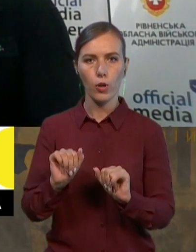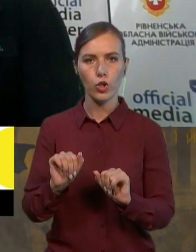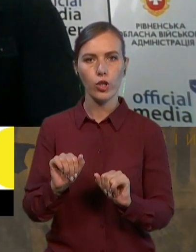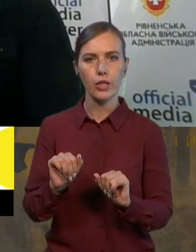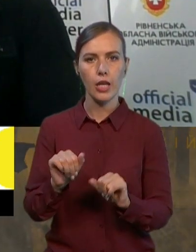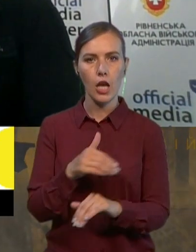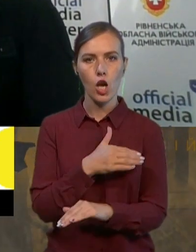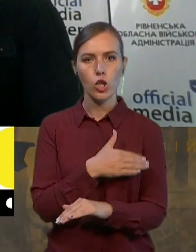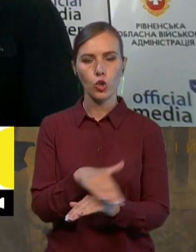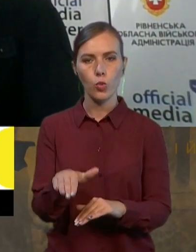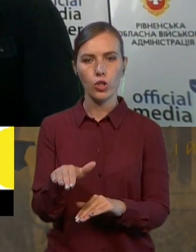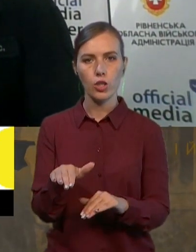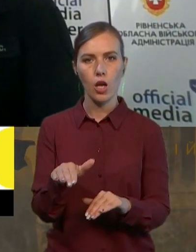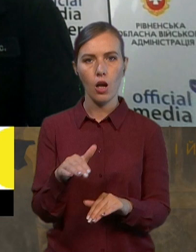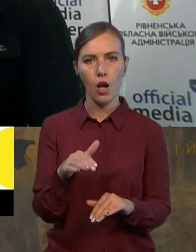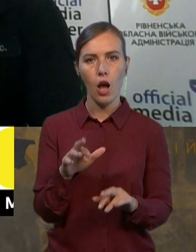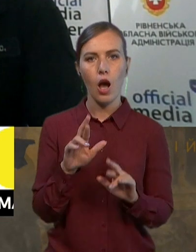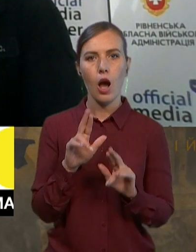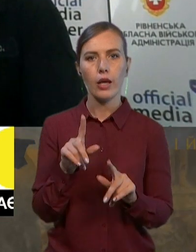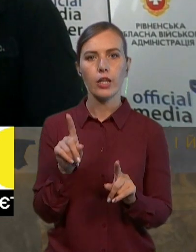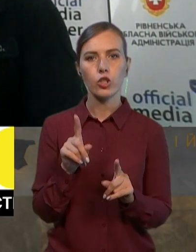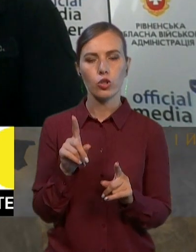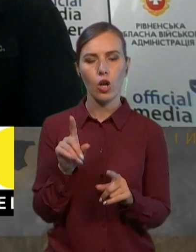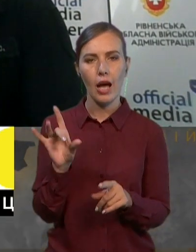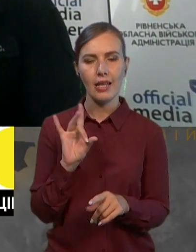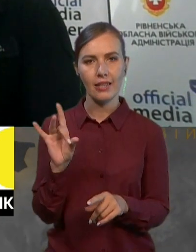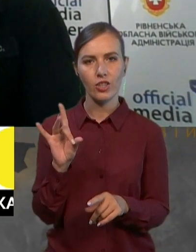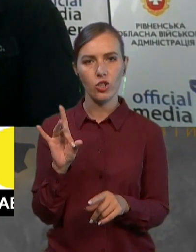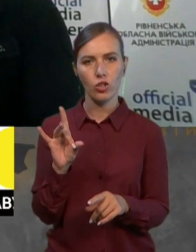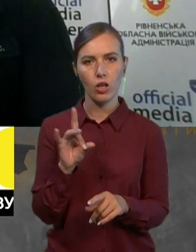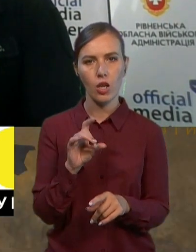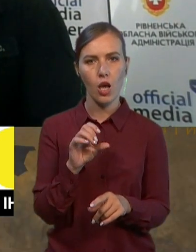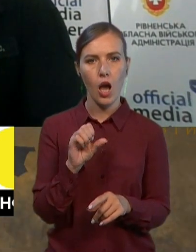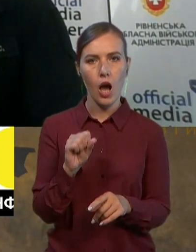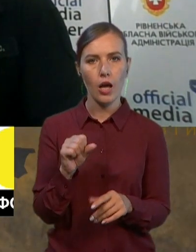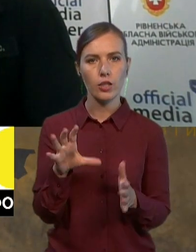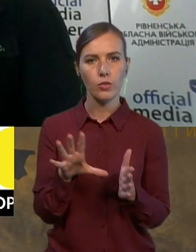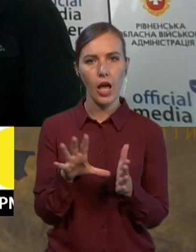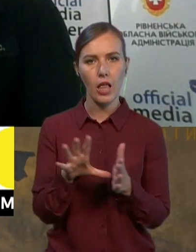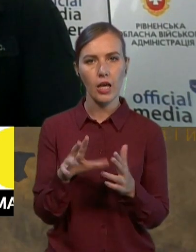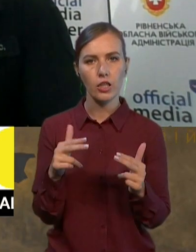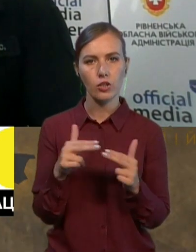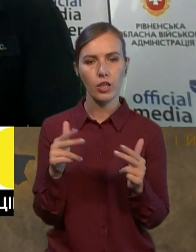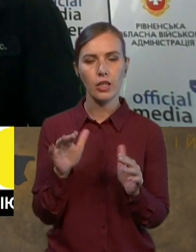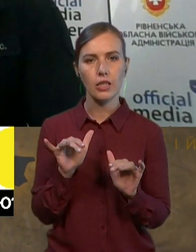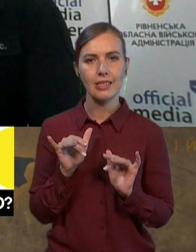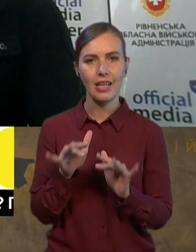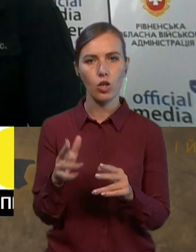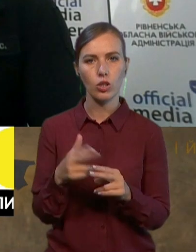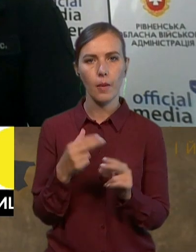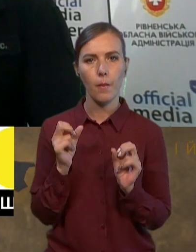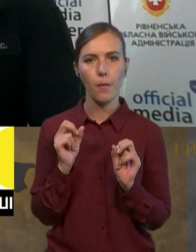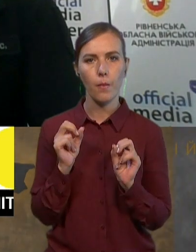Віталіо, ну а як щодо Рівненської атомної електростанції, які там заходи безпеки, наскільки їх посилили чи